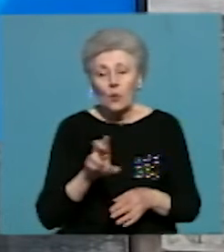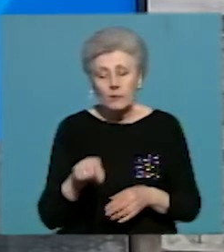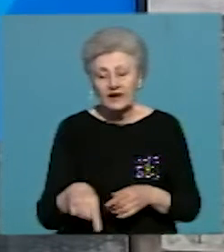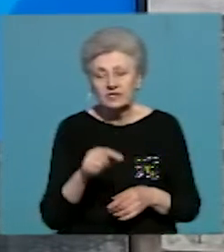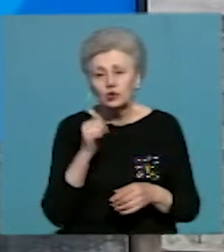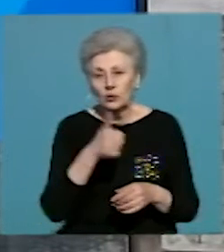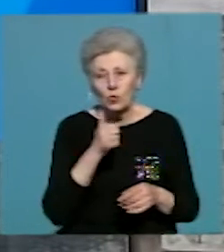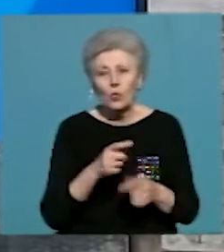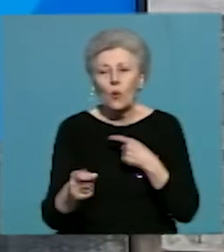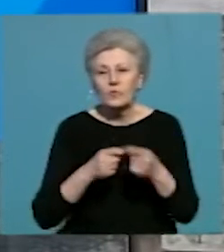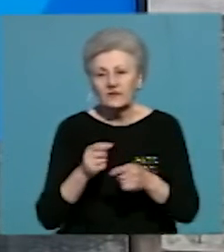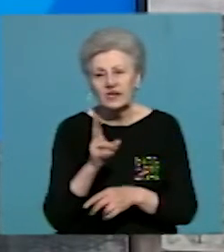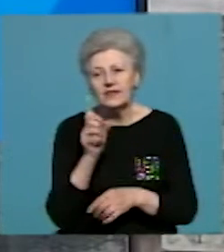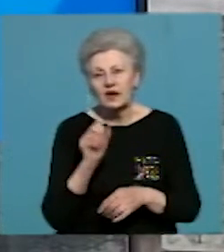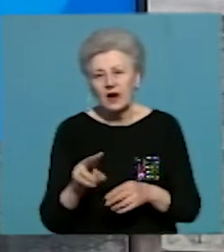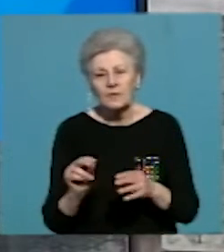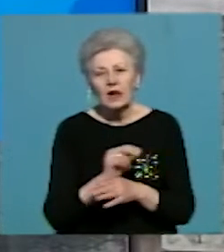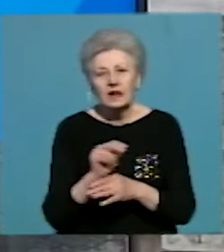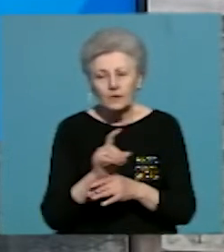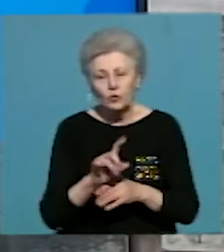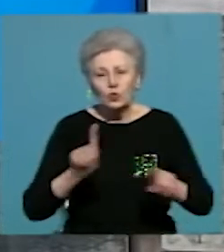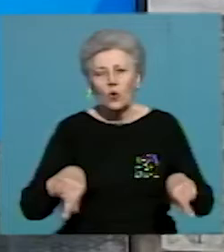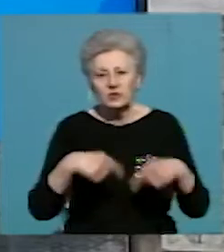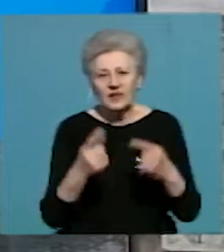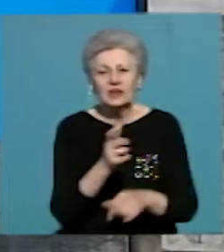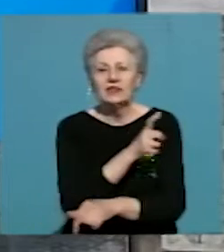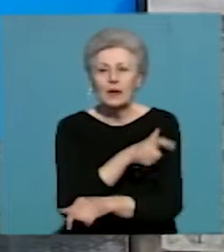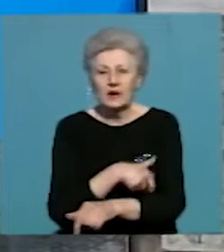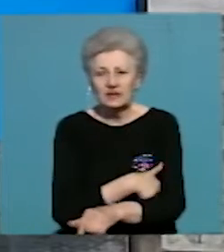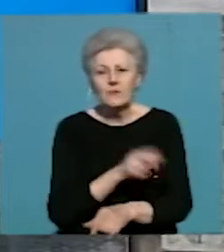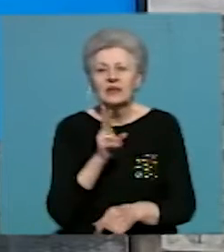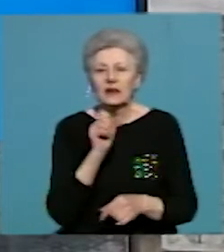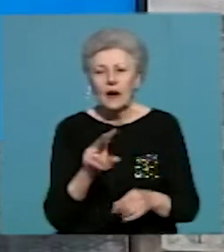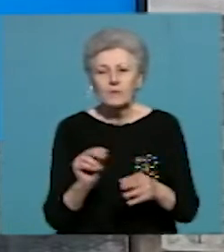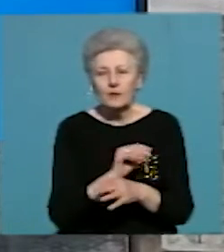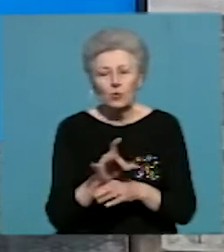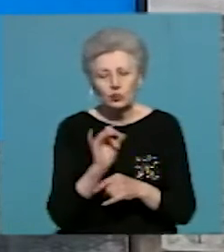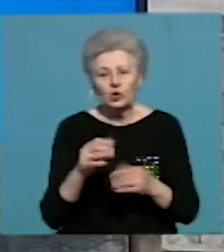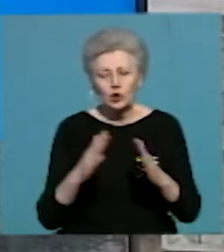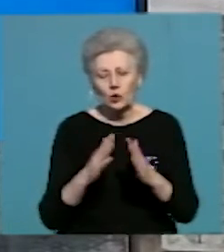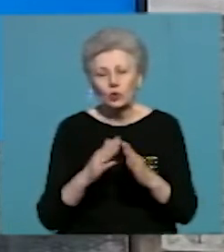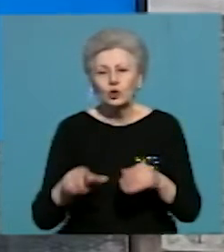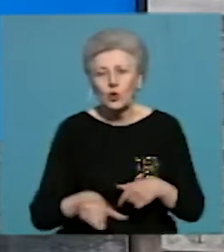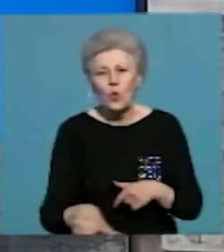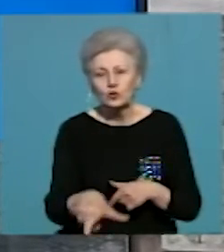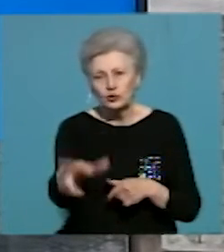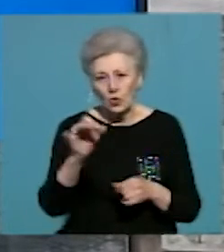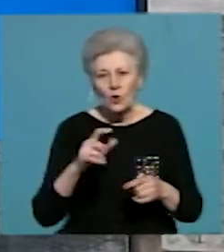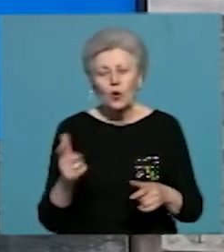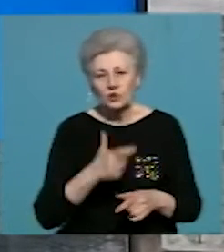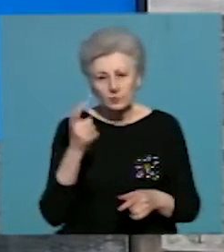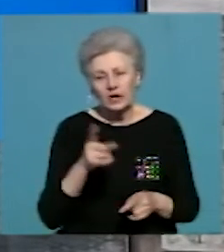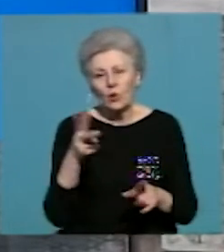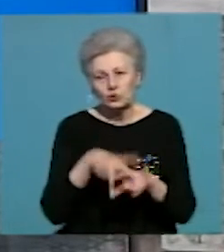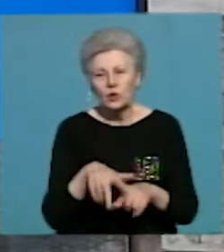управління капітального будівництва реорганізували у департамент капітального будівництва та дорожнього господарства. Управління очолював Олександр